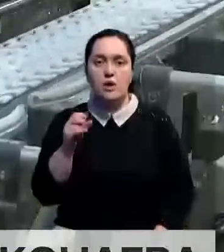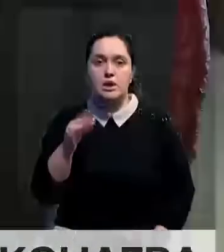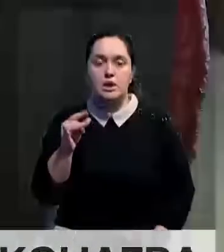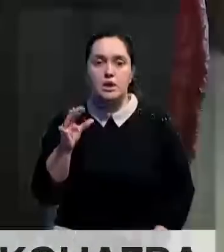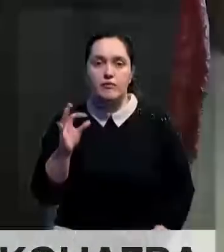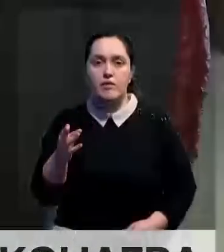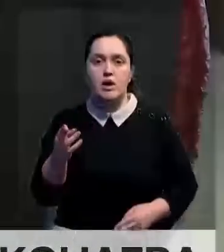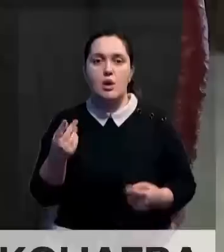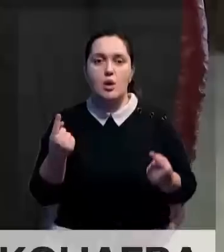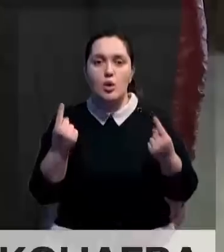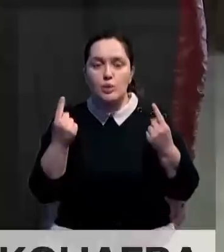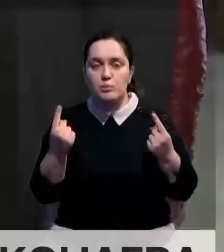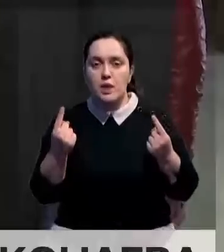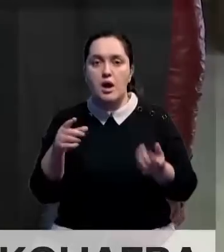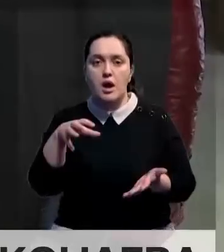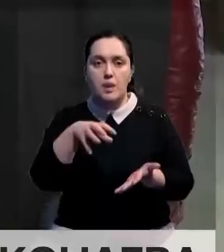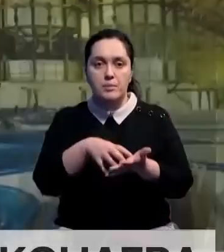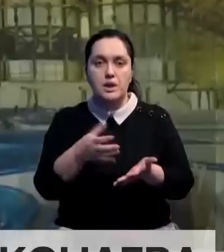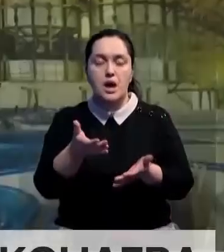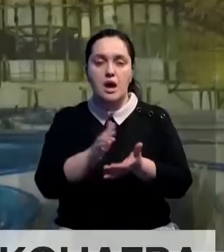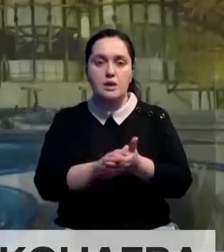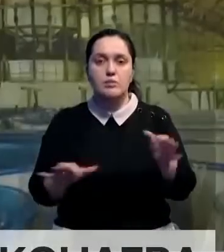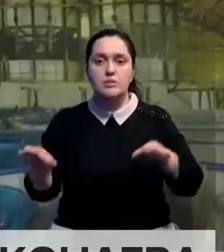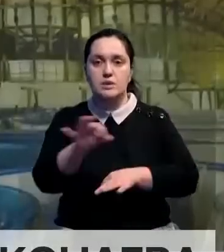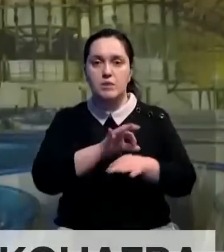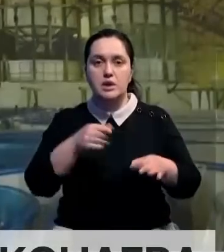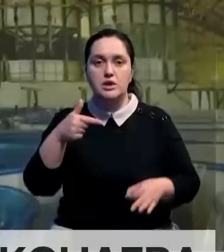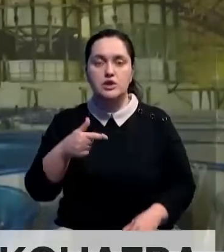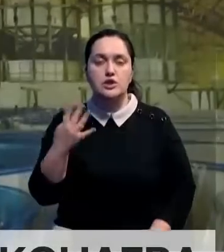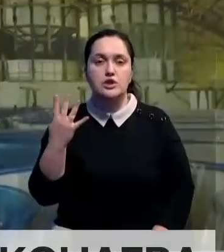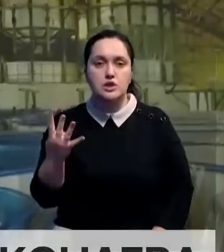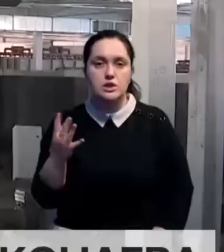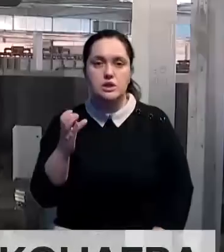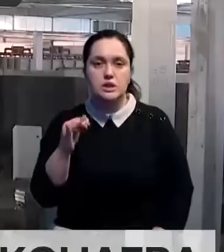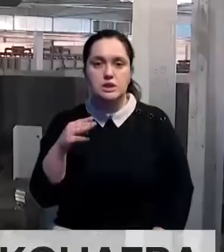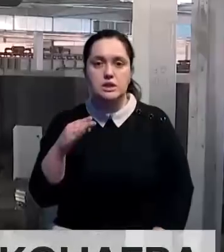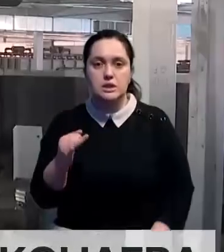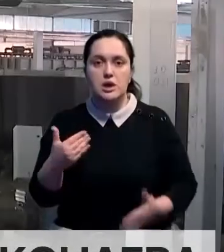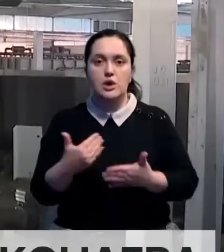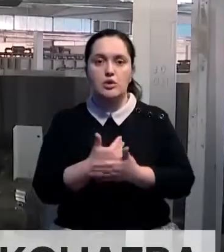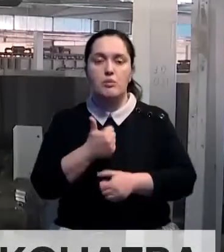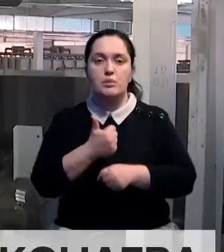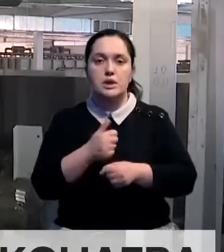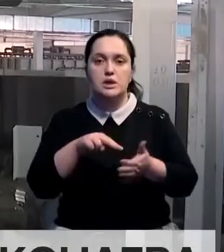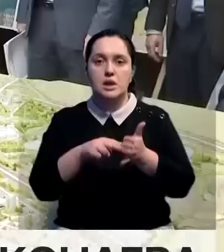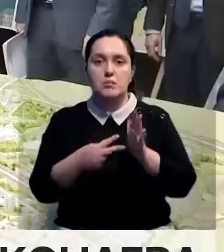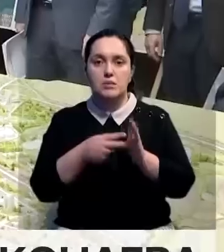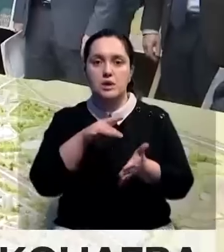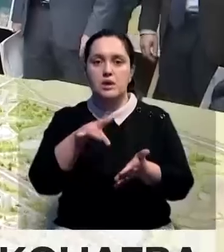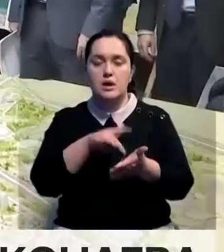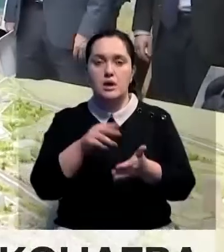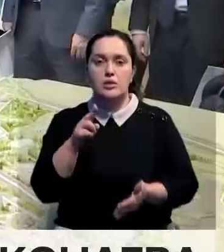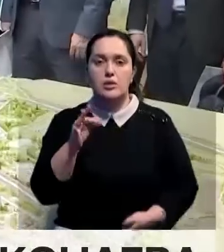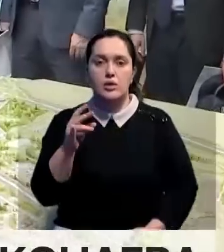Алибек Пуантыров посетил ряд крупных региональных объектов и ознакомился с проектами G4 City и новым генеральным